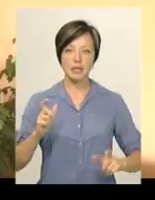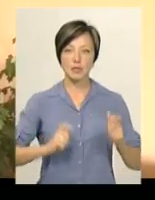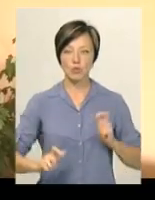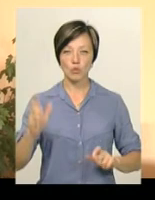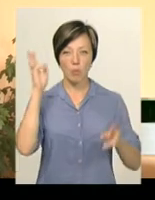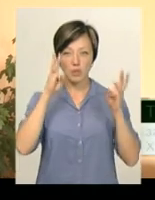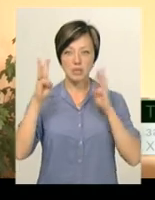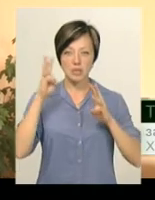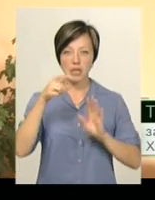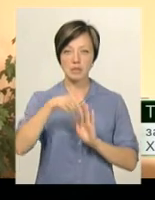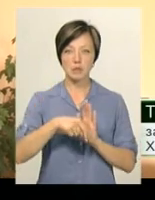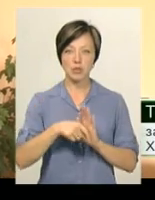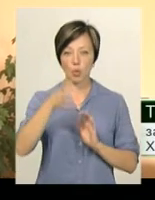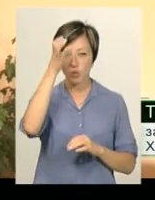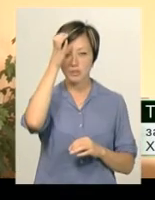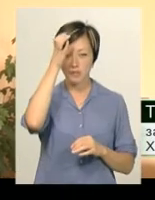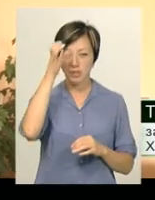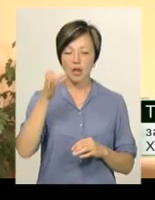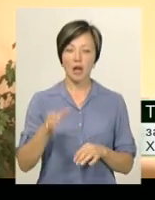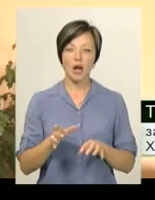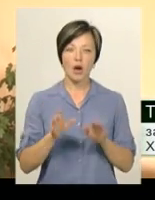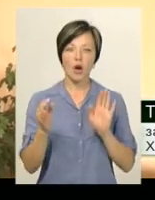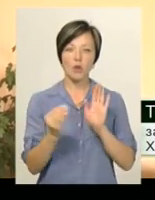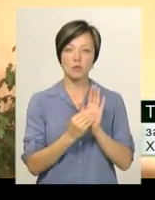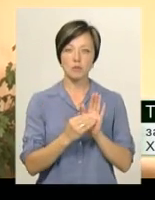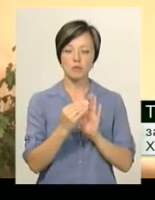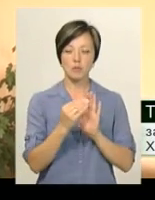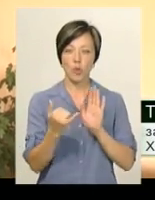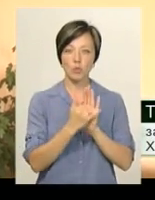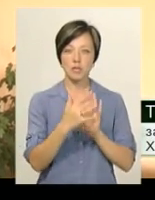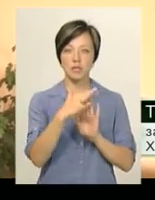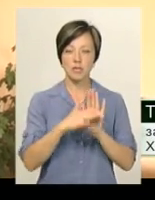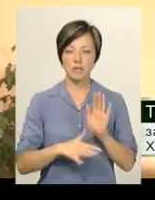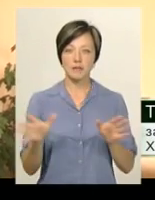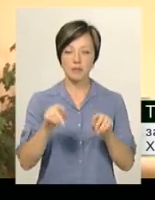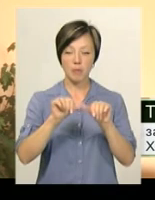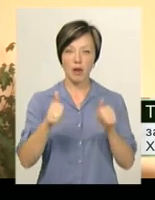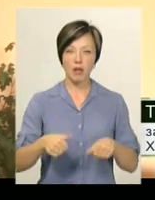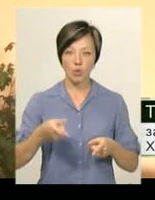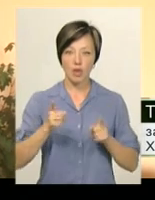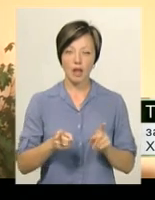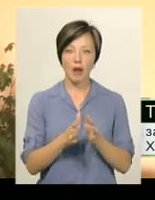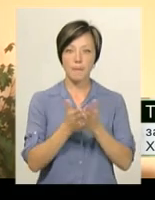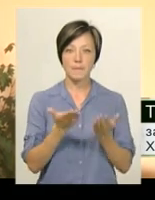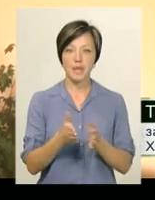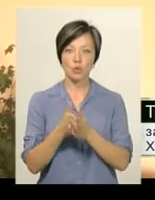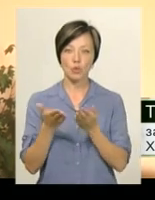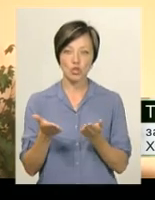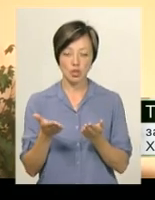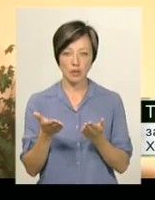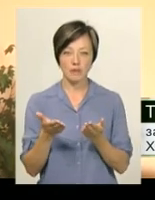модернізації освіти розміщені усі макети оригінальних підручників